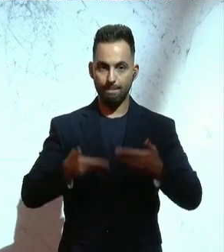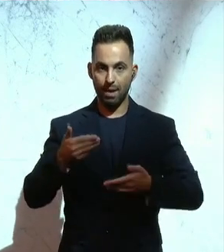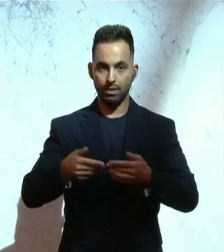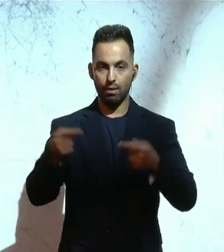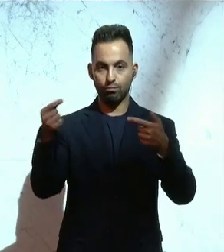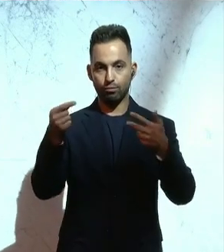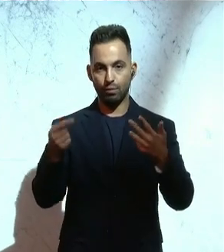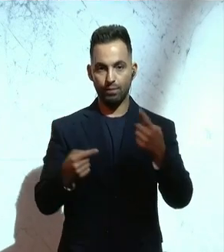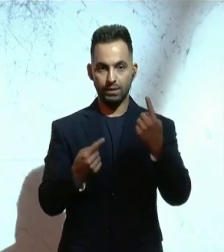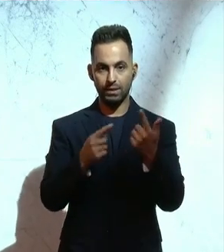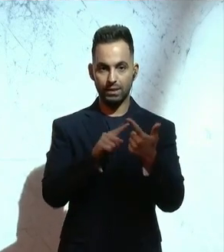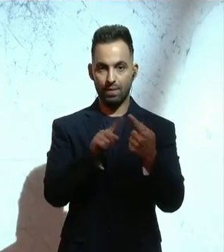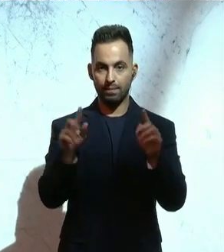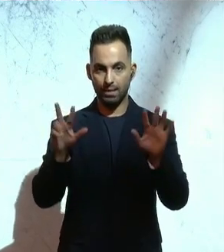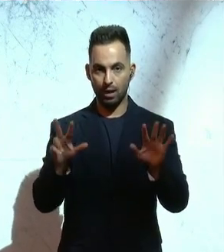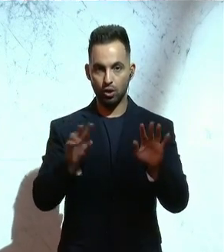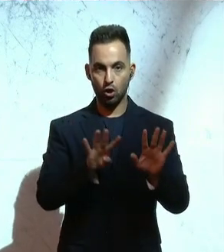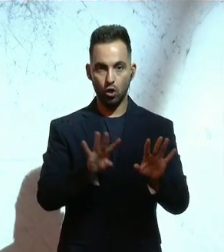nicht zur eigentlichen Tagesordnung.